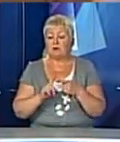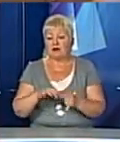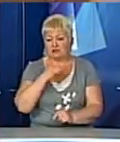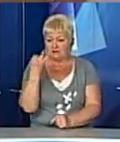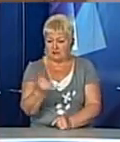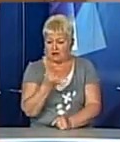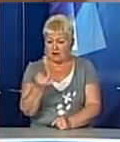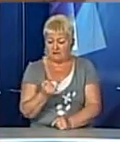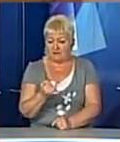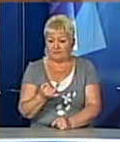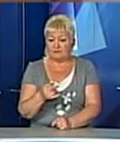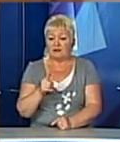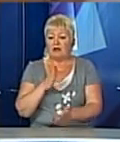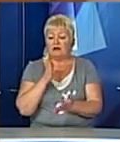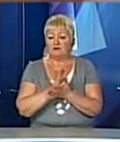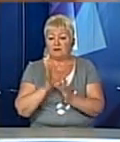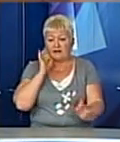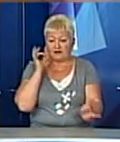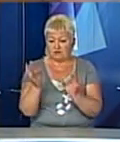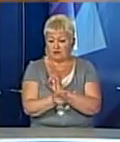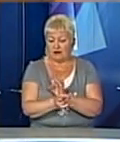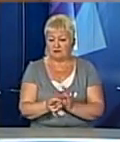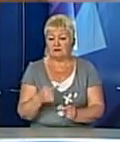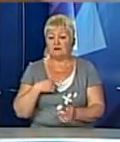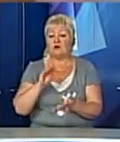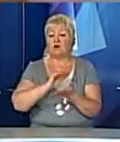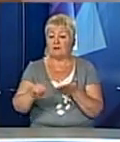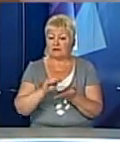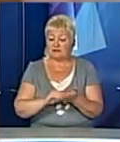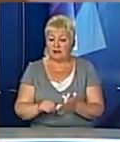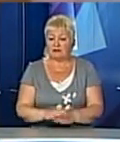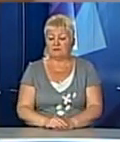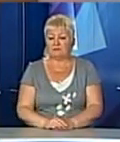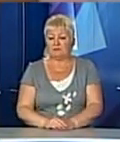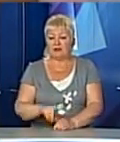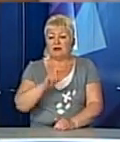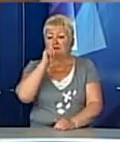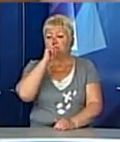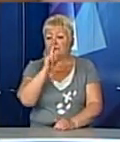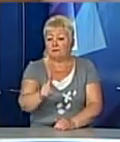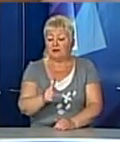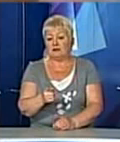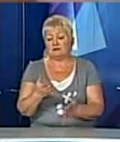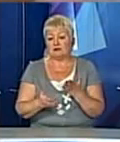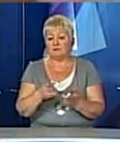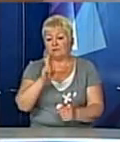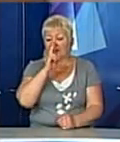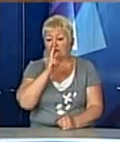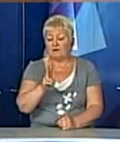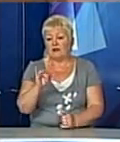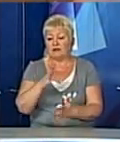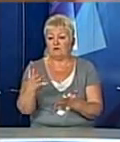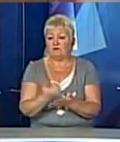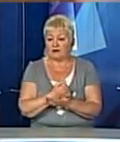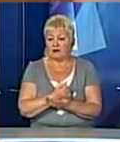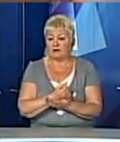він має резонанс. Ми його написали за місяць, напевно, чи за два і виграли